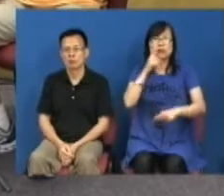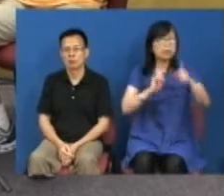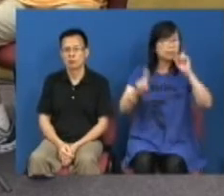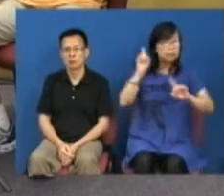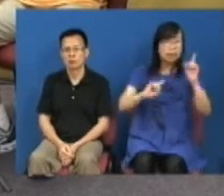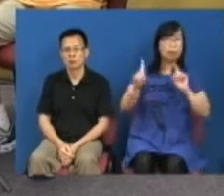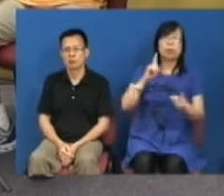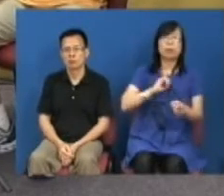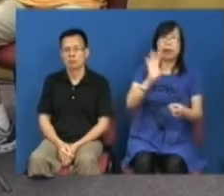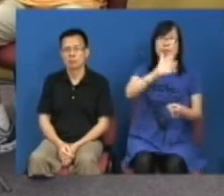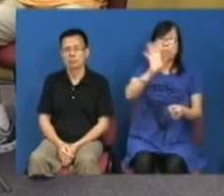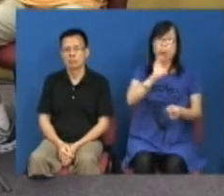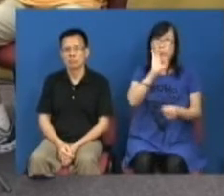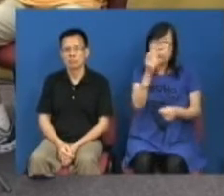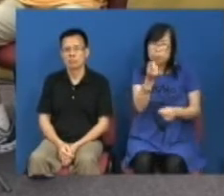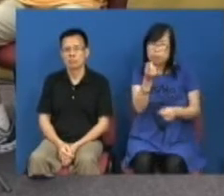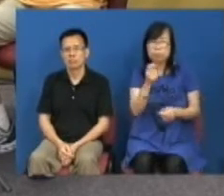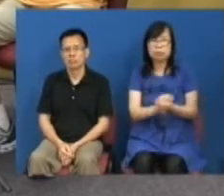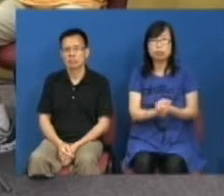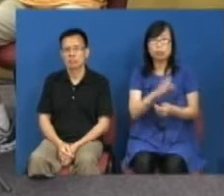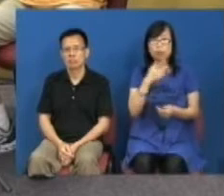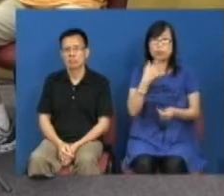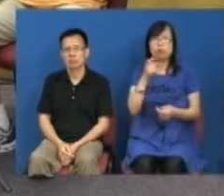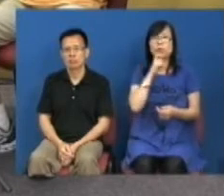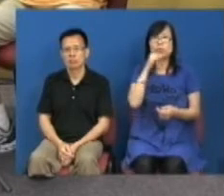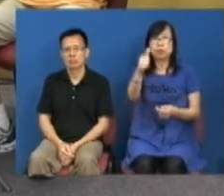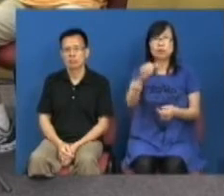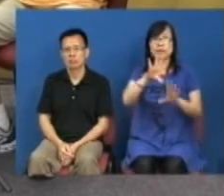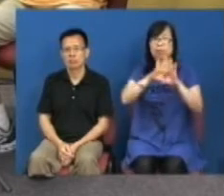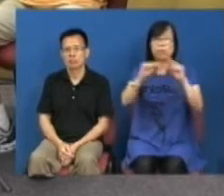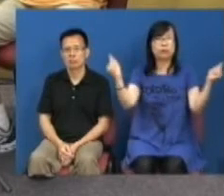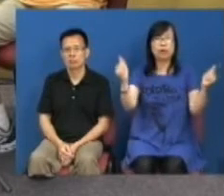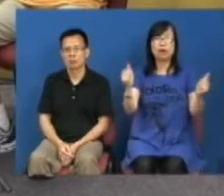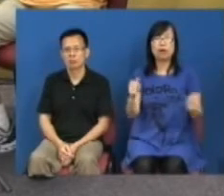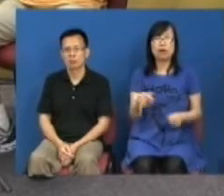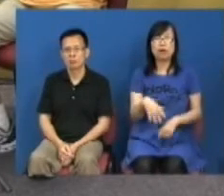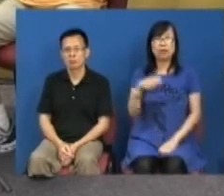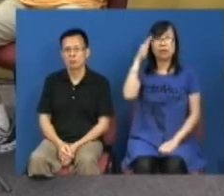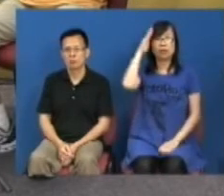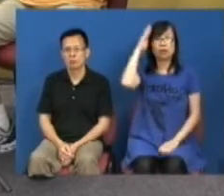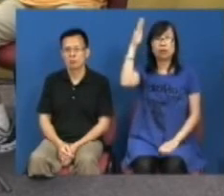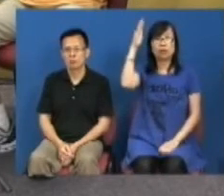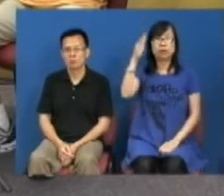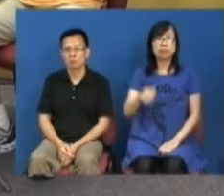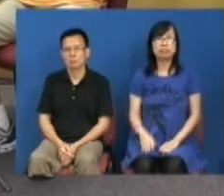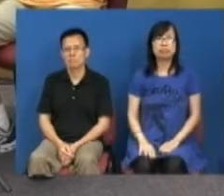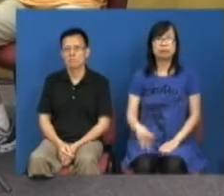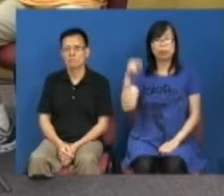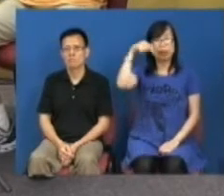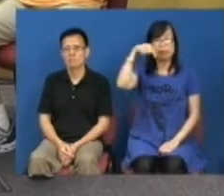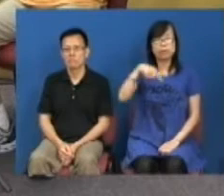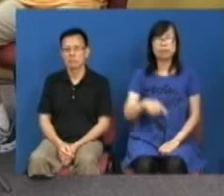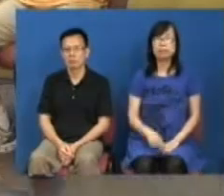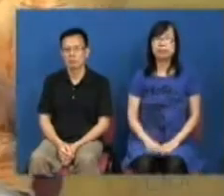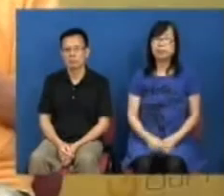面而我们没有很好的使用去到有一天失去了其实我们对不起我们自己亦对不起我们下一代